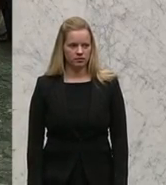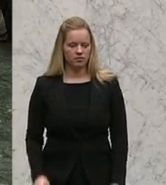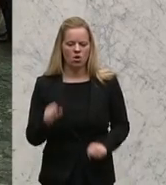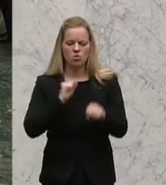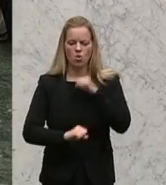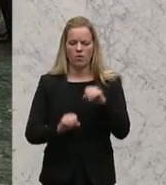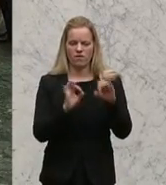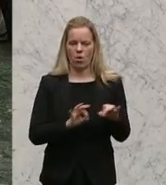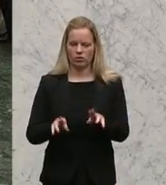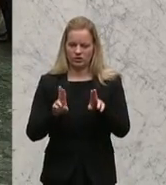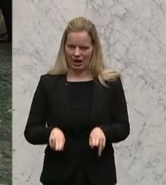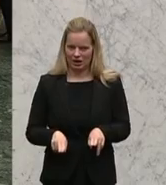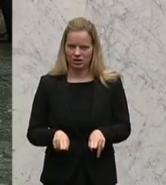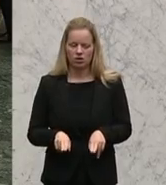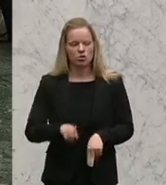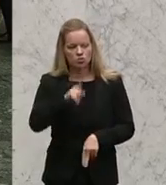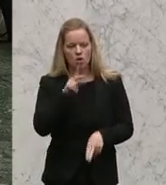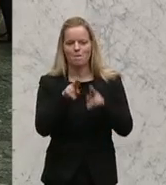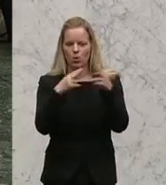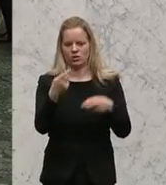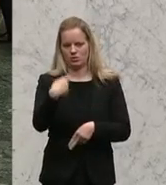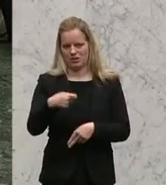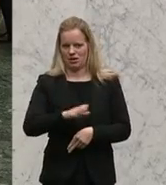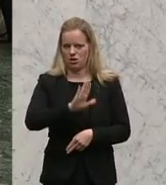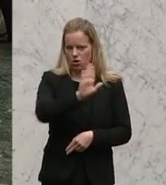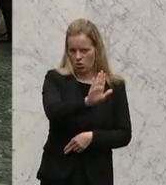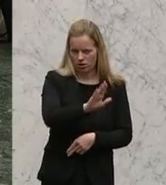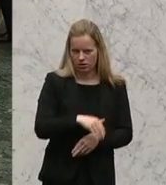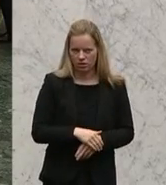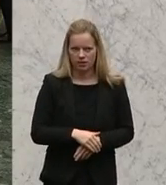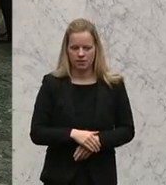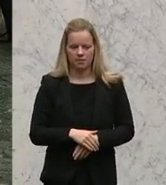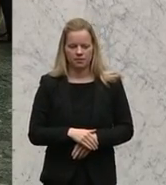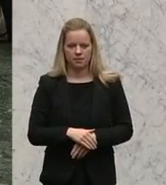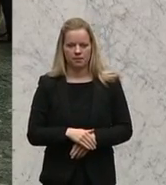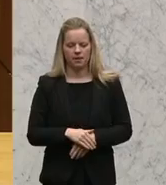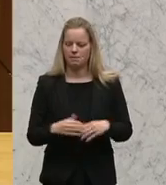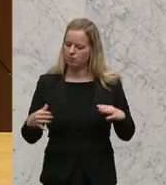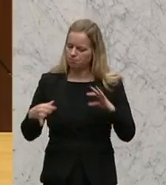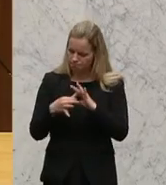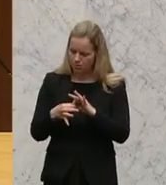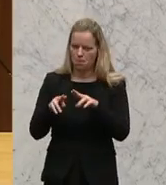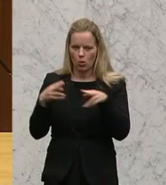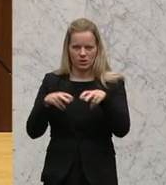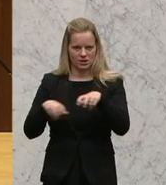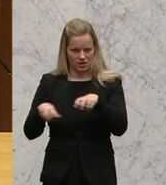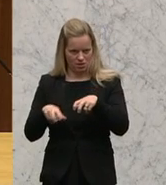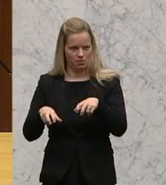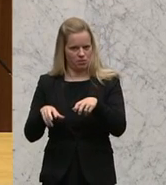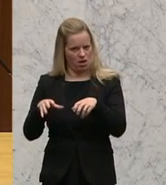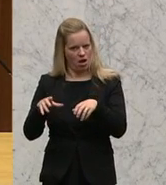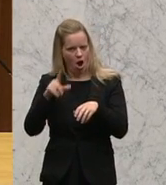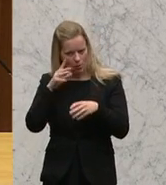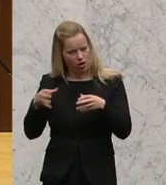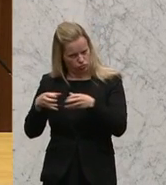Das Notverordnungsrecht steht ja prinzipiell in Österreich nur dem Bundespräsidenten zu, nämlich ihn einvernehmen mit dem Hauptausschuss auf Vorschlag der Bundesregierung. Und wenn man sich genauer